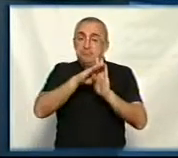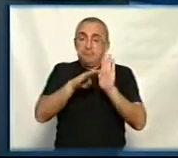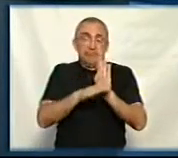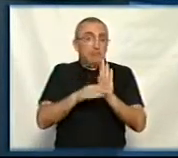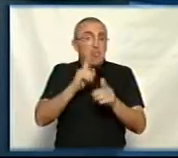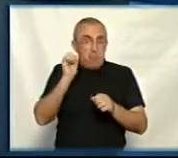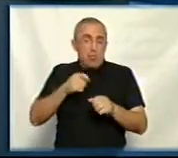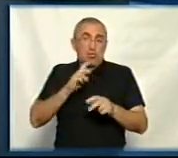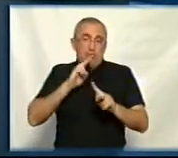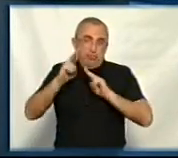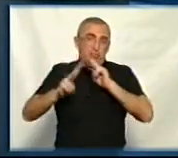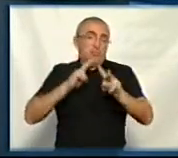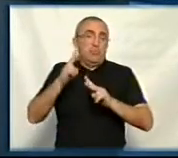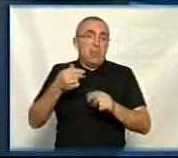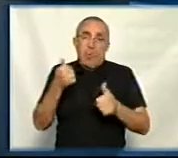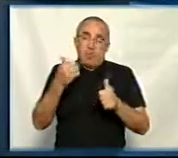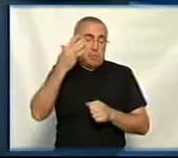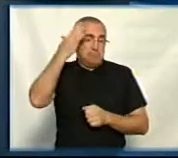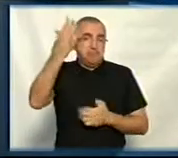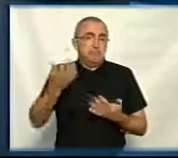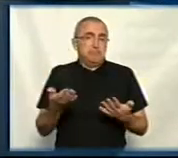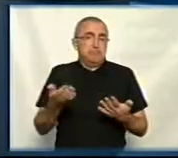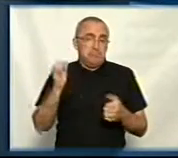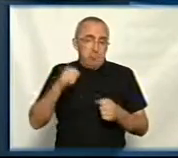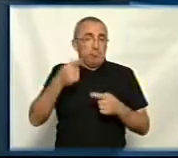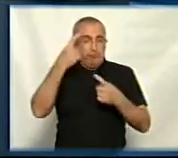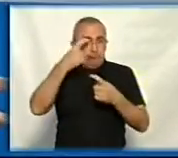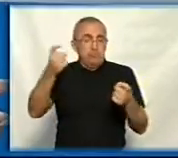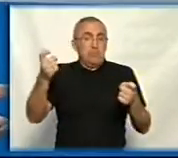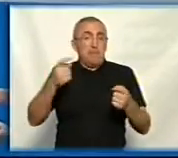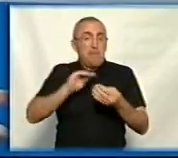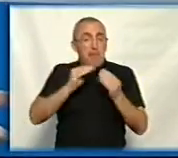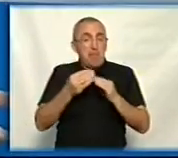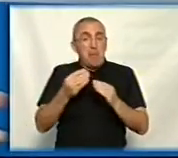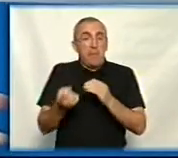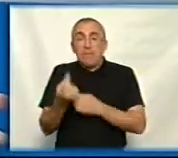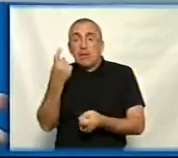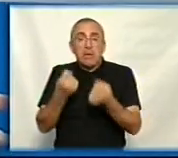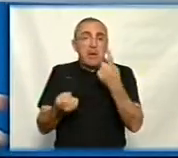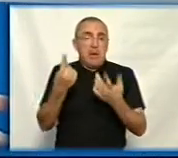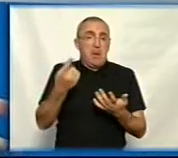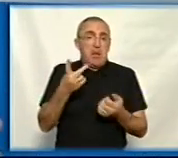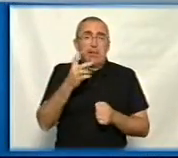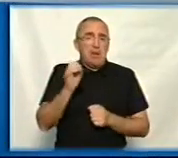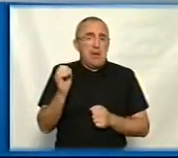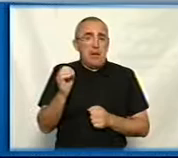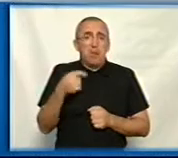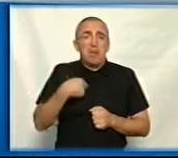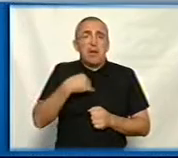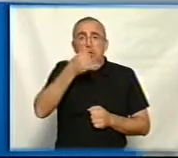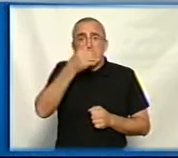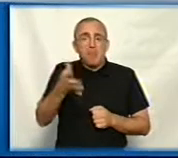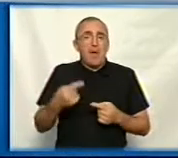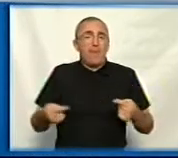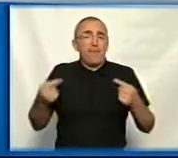воно зможе оскаржити таке. Це хороша ідея, на цьому можна оголошувати. Виходить, що і проблема у нас від цього виникала, що ми не можемо